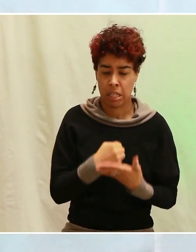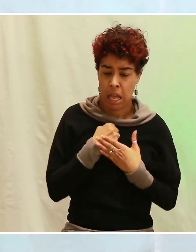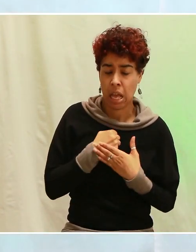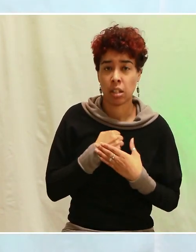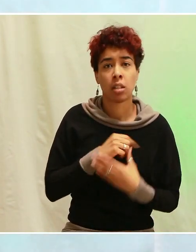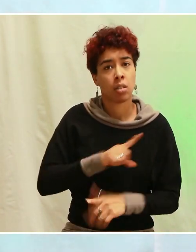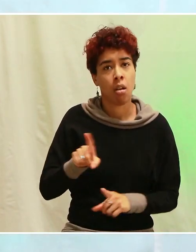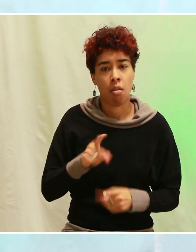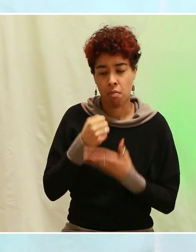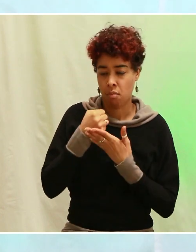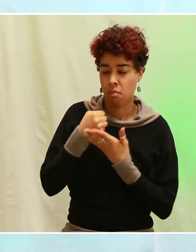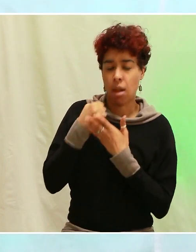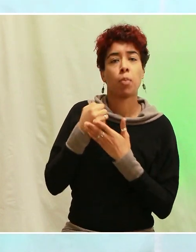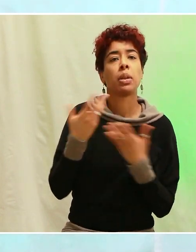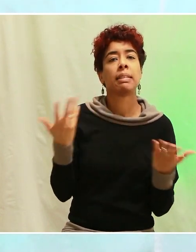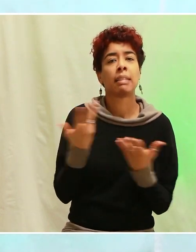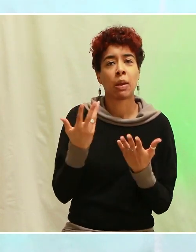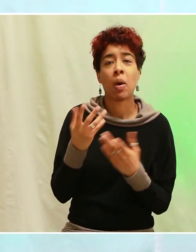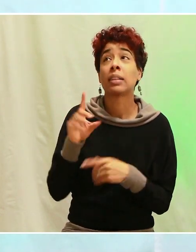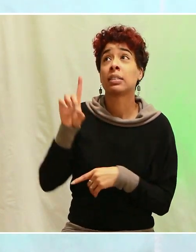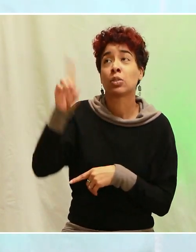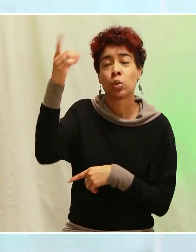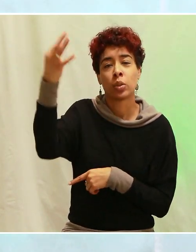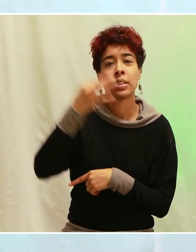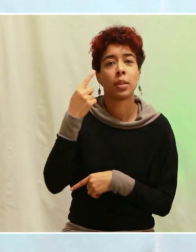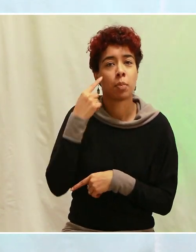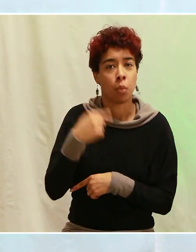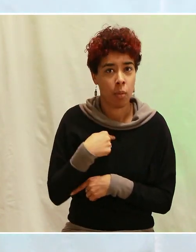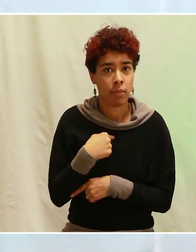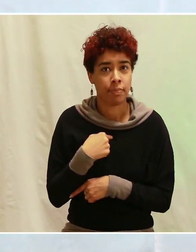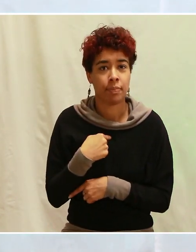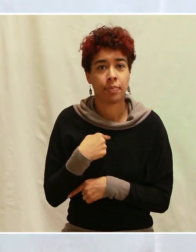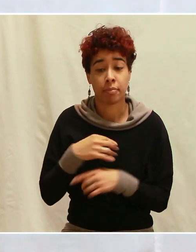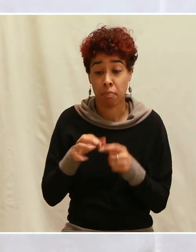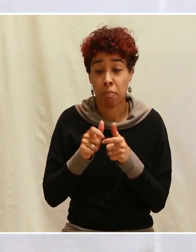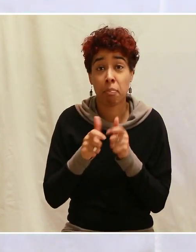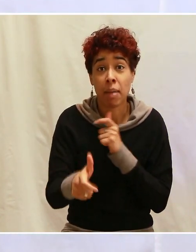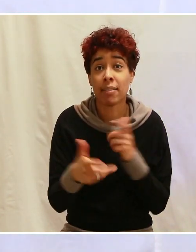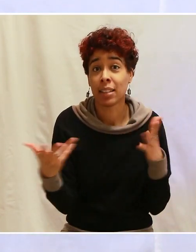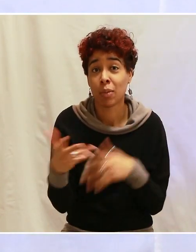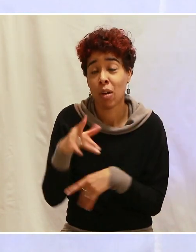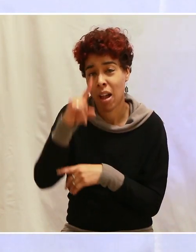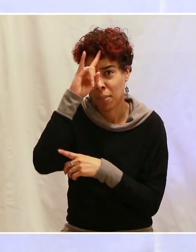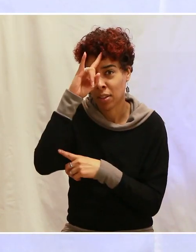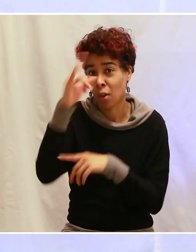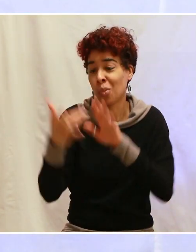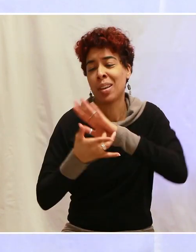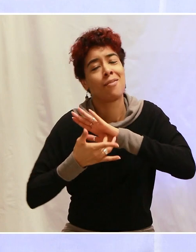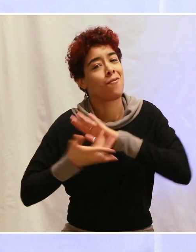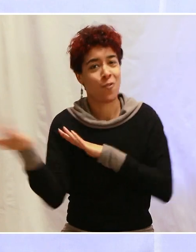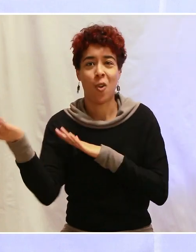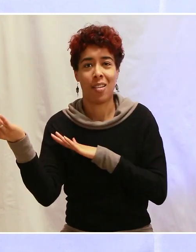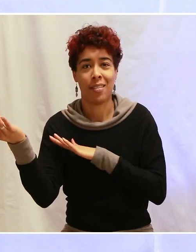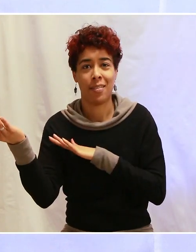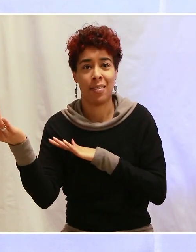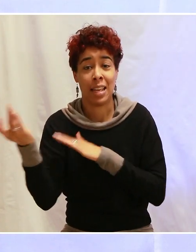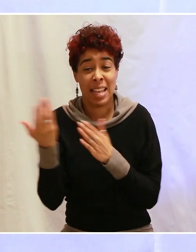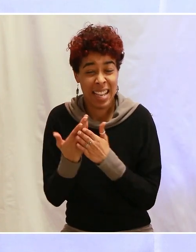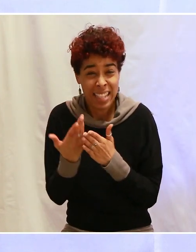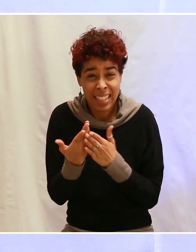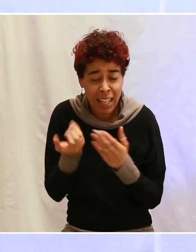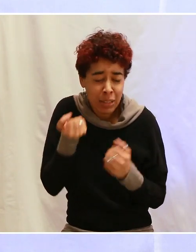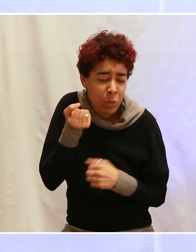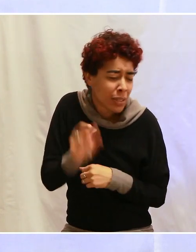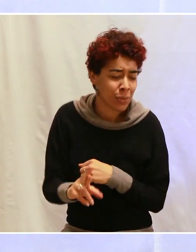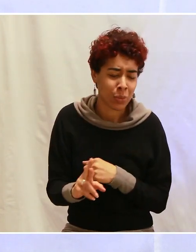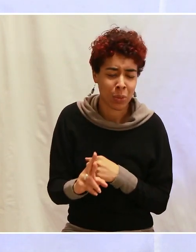ce que Dieu dit pour ma vie. Le résultat, c'est que l'adversaire va fuir loin de toi. C'est toujours ça, le résultat. Donc, tu as une assurance avec